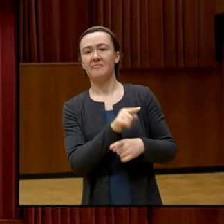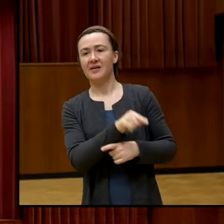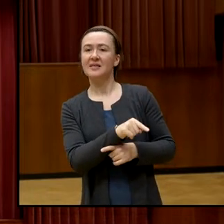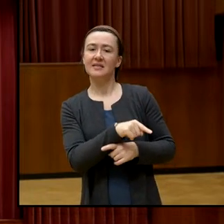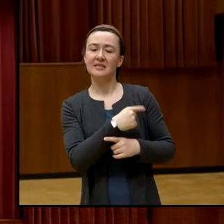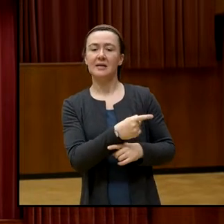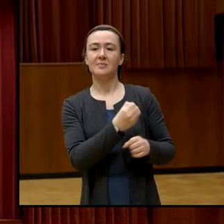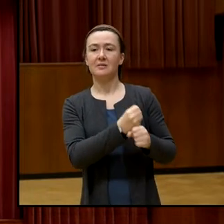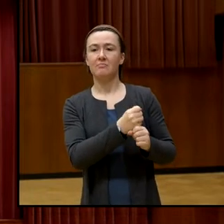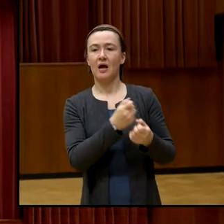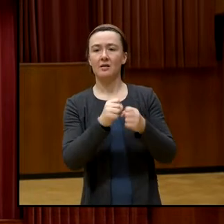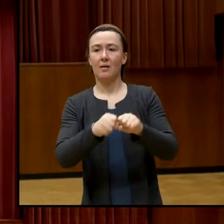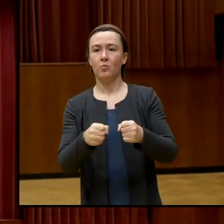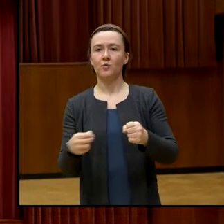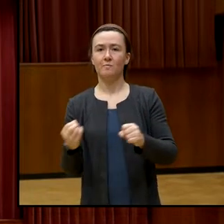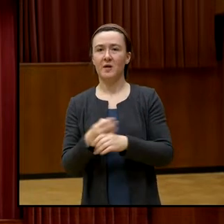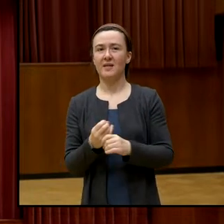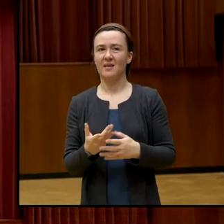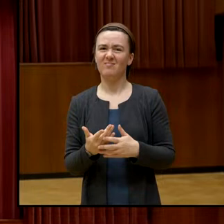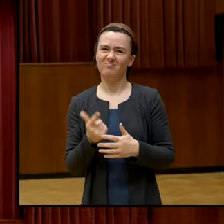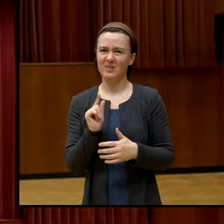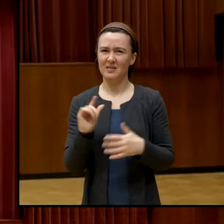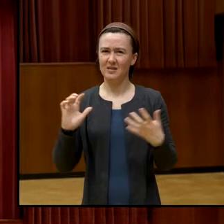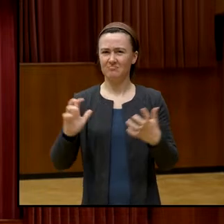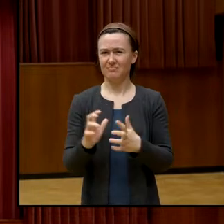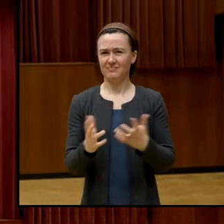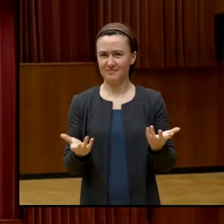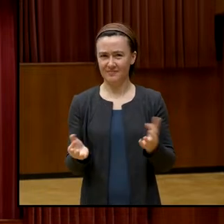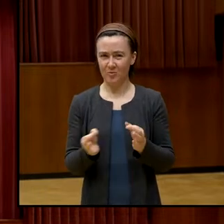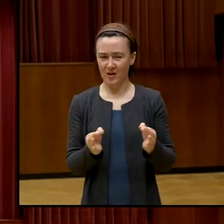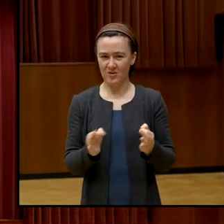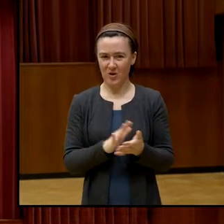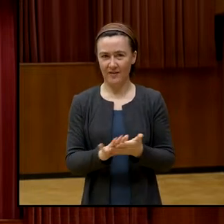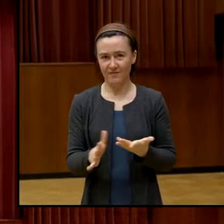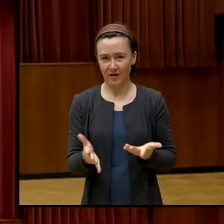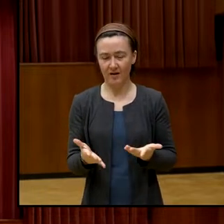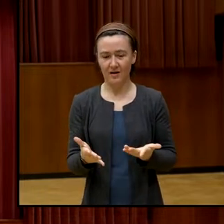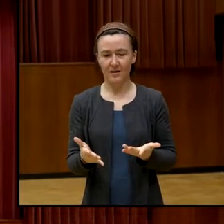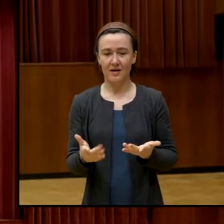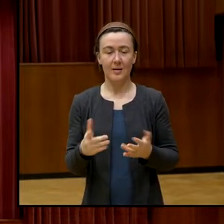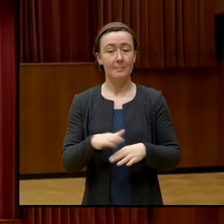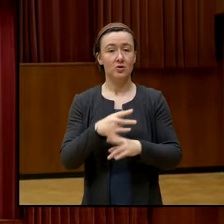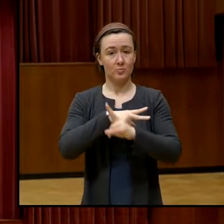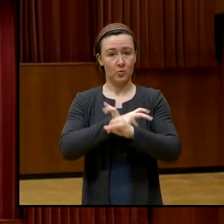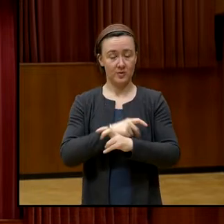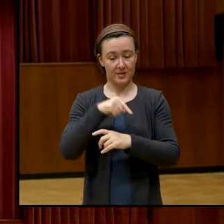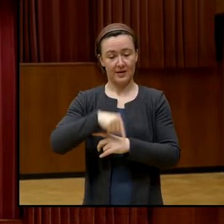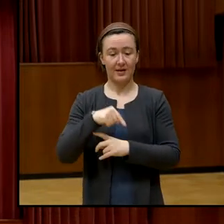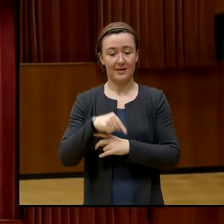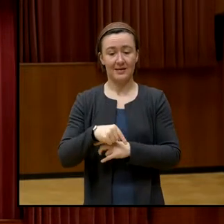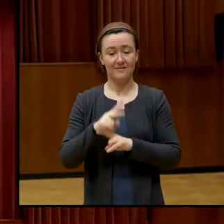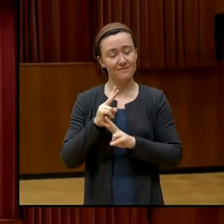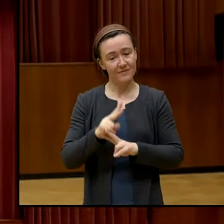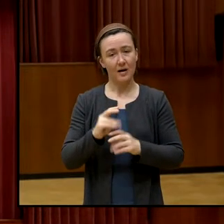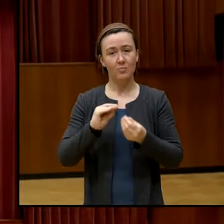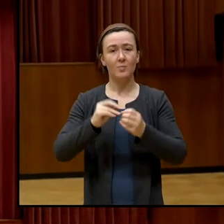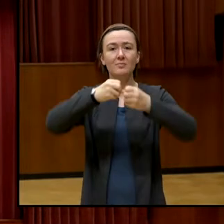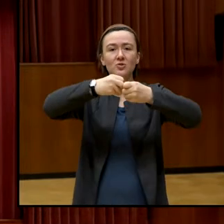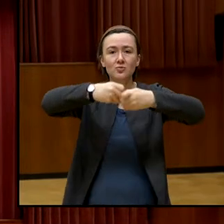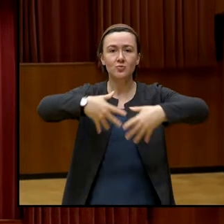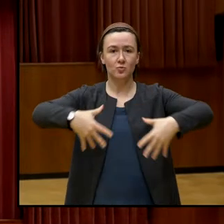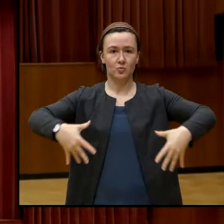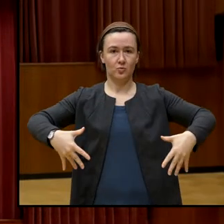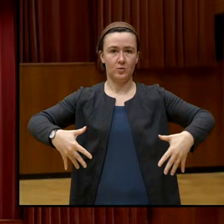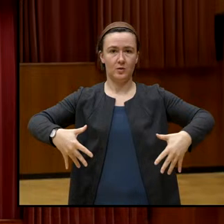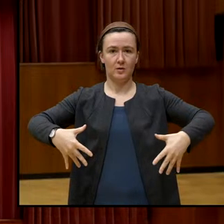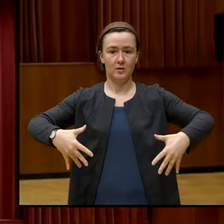Rolle sozialer Medien zurückzuführen? Oder zum Beispiel in Österreich, wir haben eigentlich ein strukturelles Problem, nämlich, dass es eine